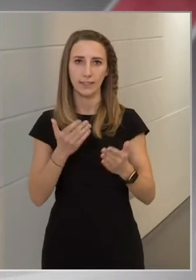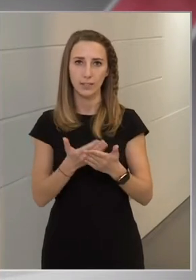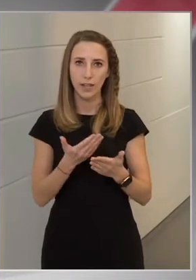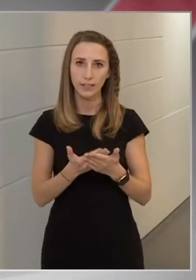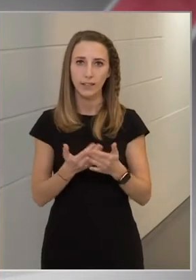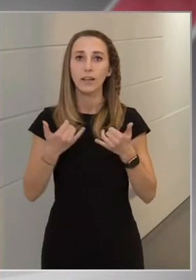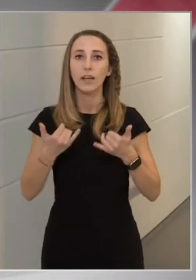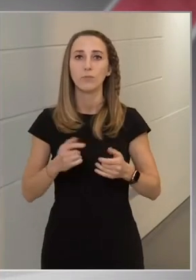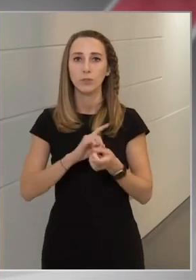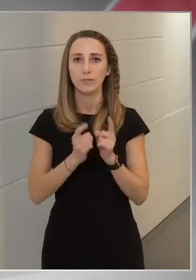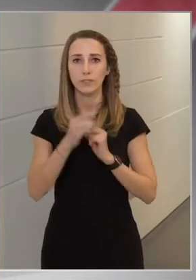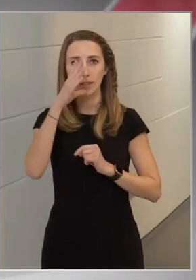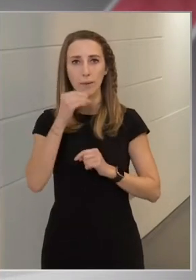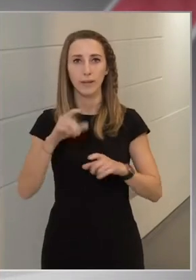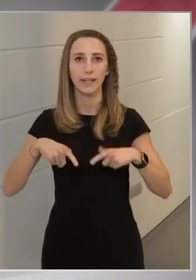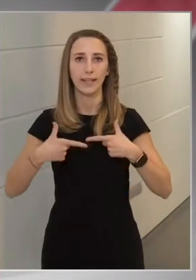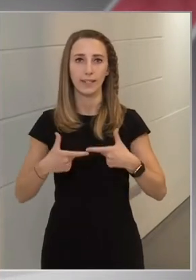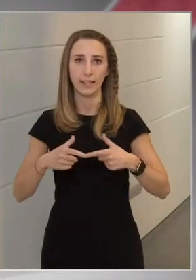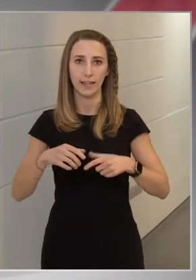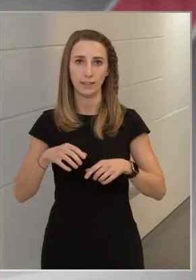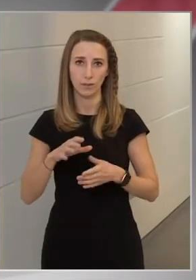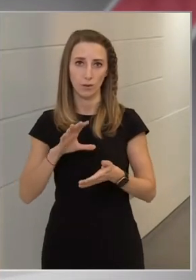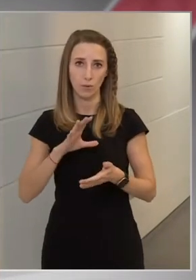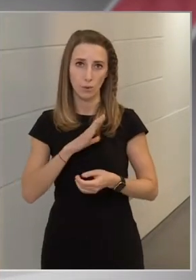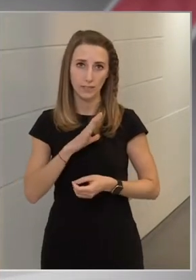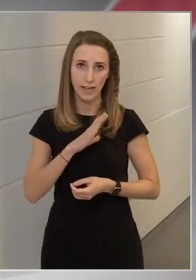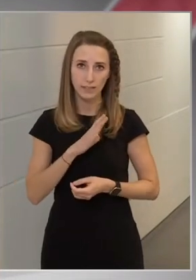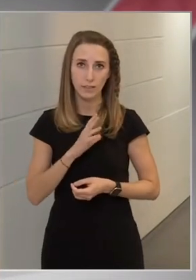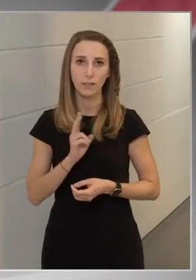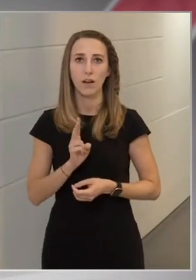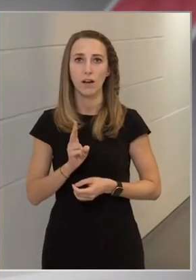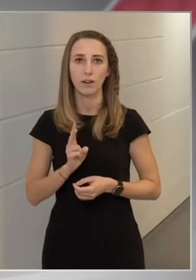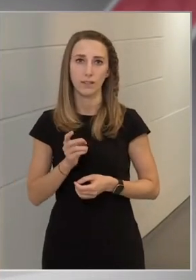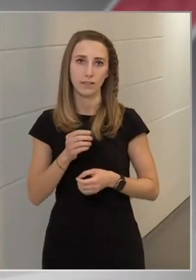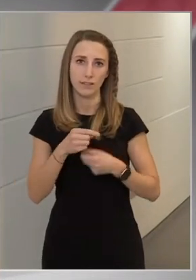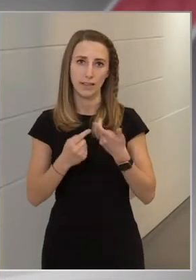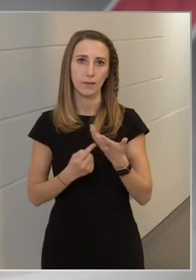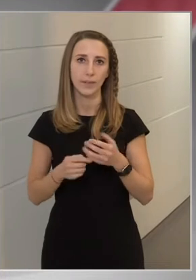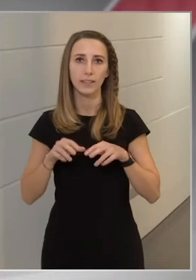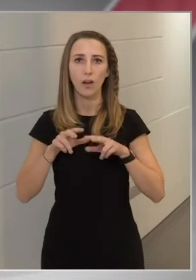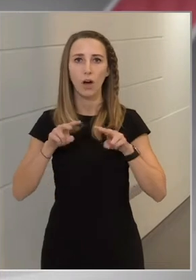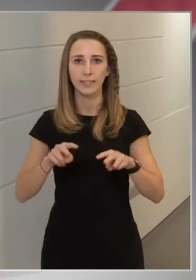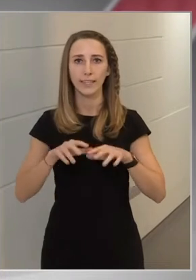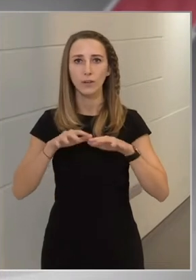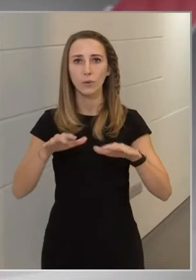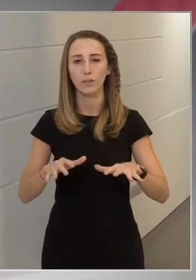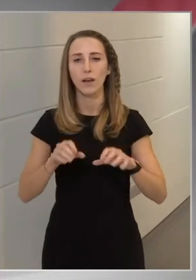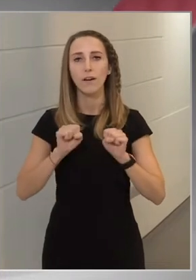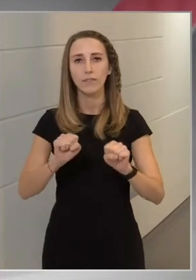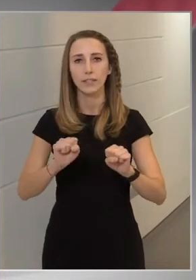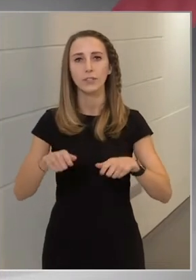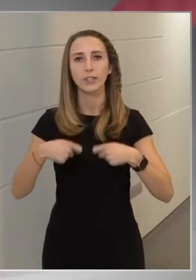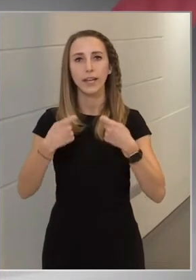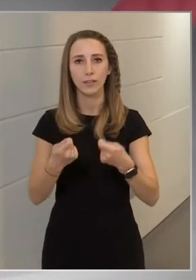de most viszont emberi életeget tesz kockára az, aki ez egyébként hatékony, a védettséget nyújtó